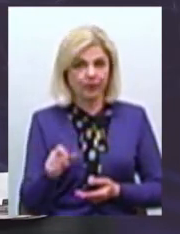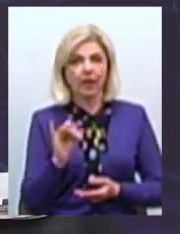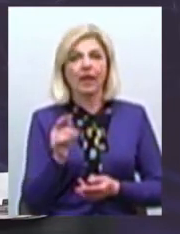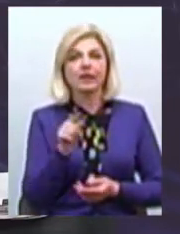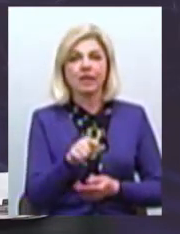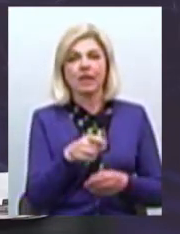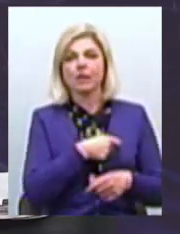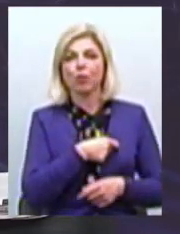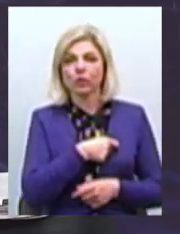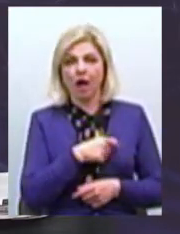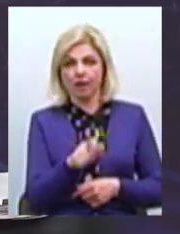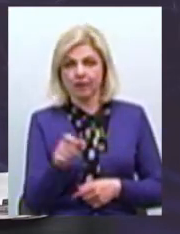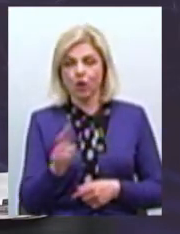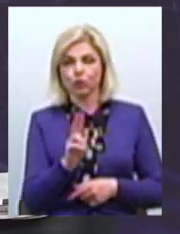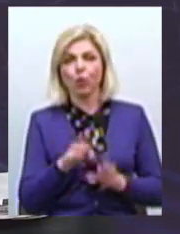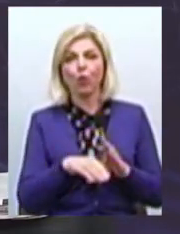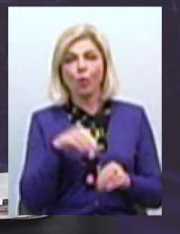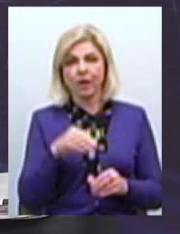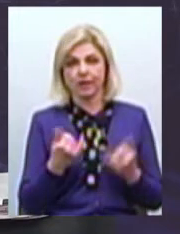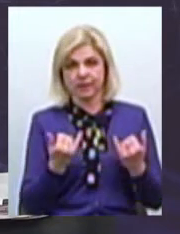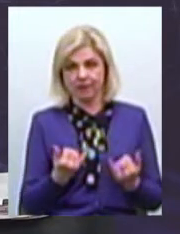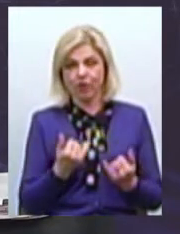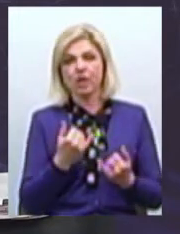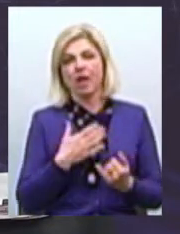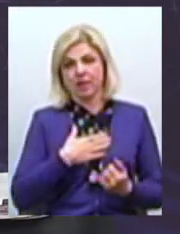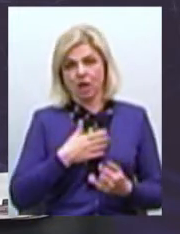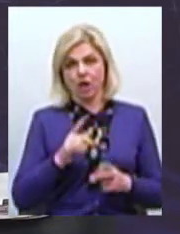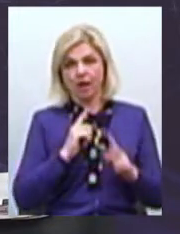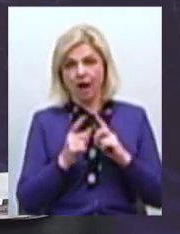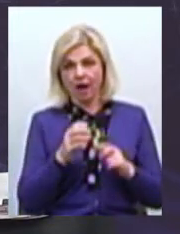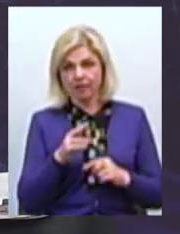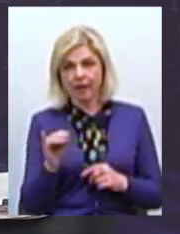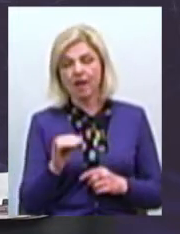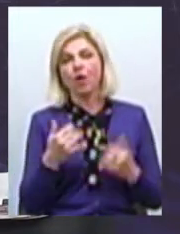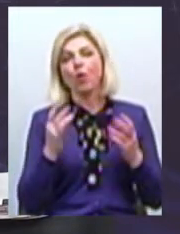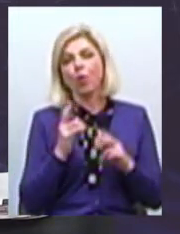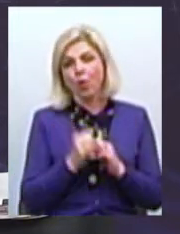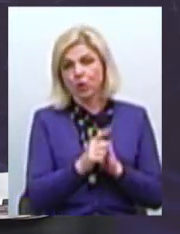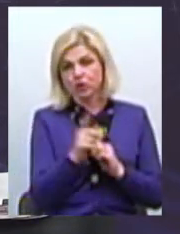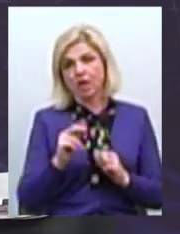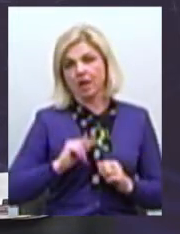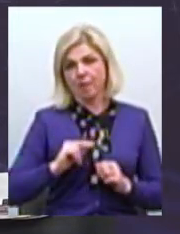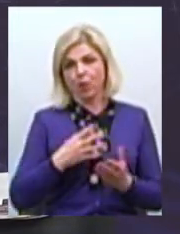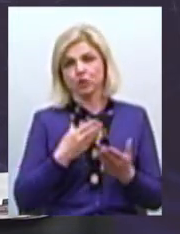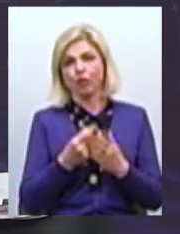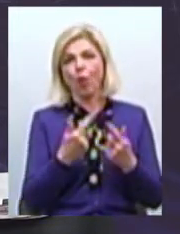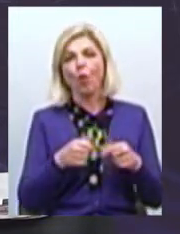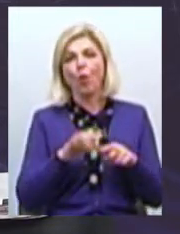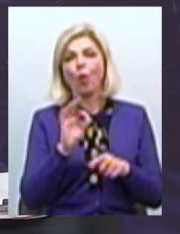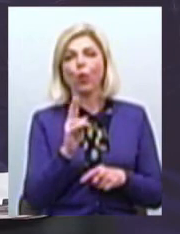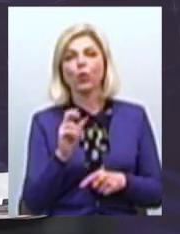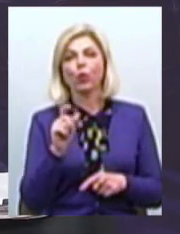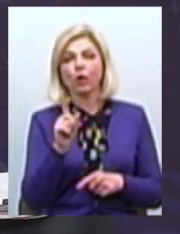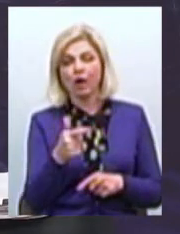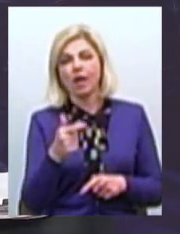депутати, які сьогодні обрані до нашої ради, кожен працює на своєму окрузі Кожен втілює